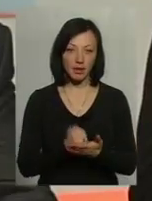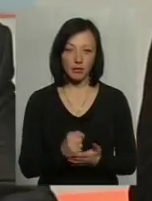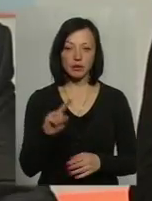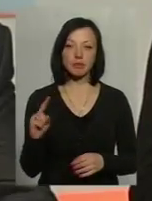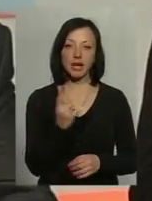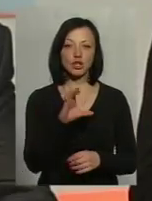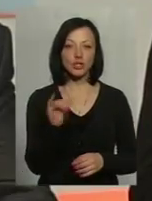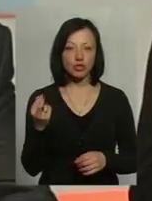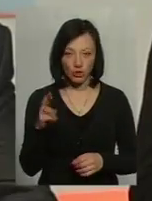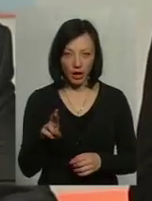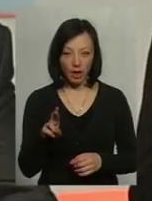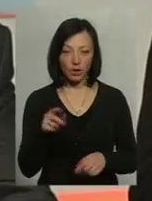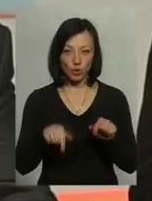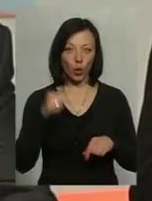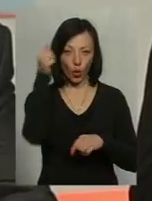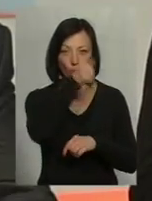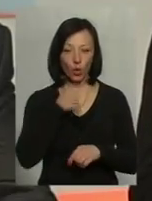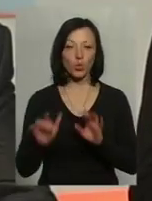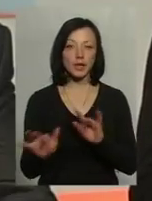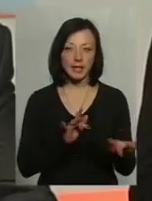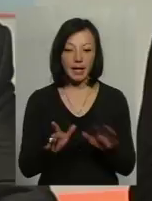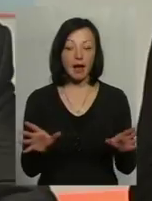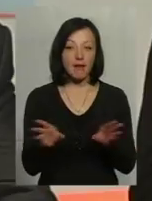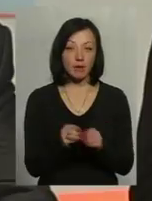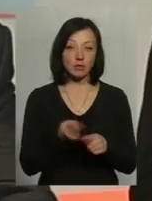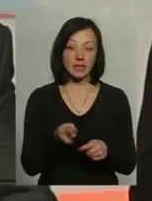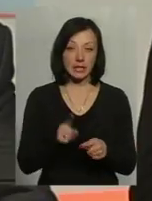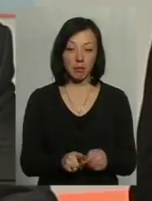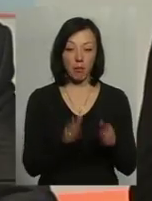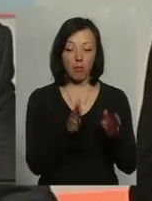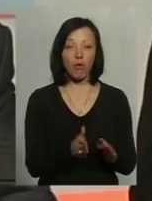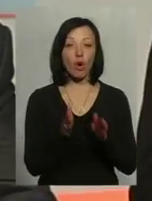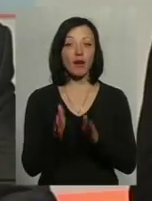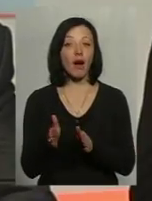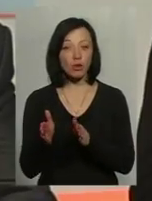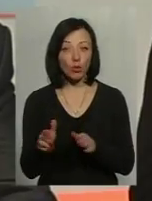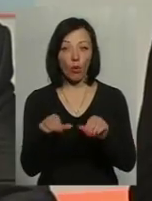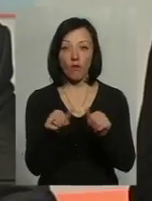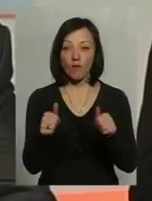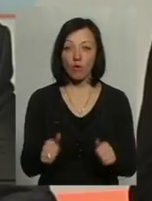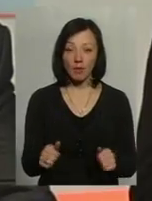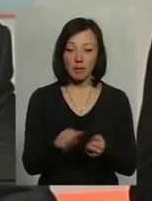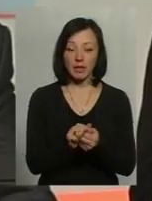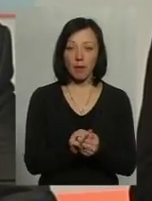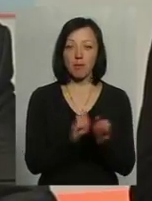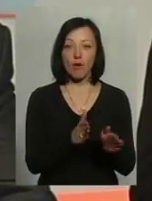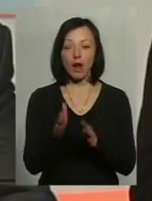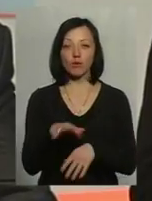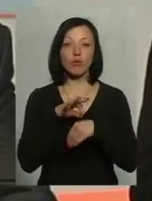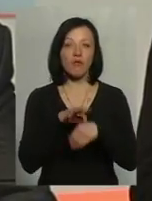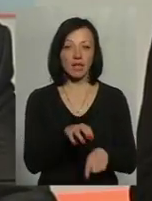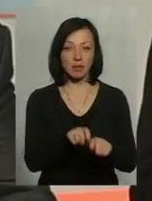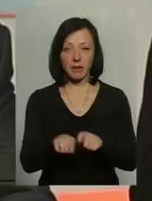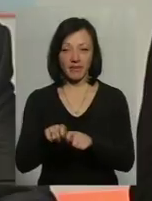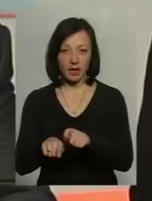січня цього року діє. Разом з тим, порядку оформлення матеріалів, порядку проведення